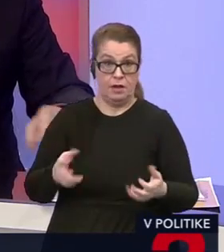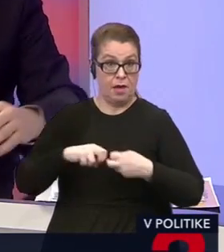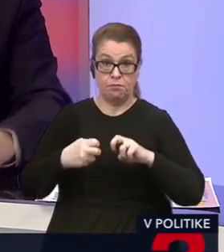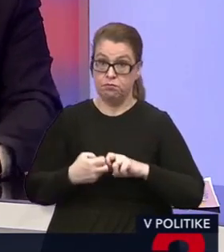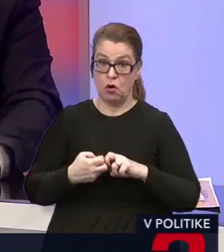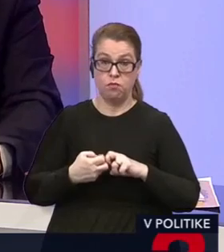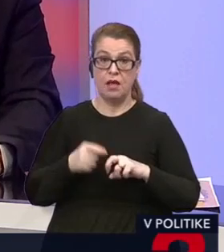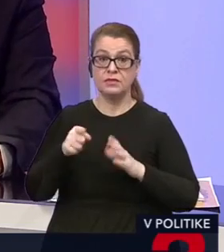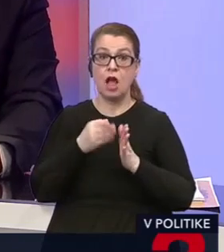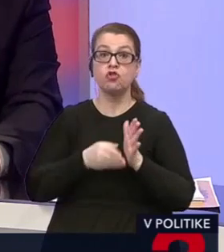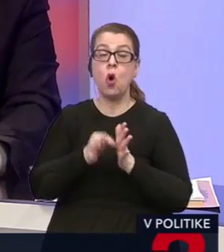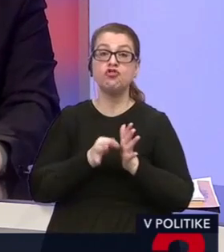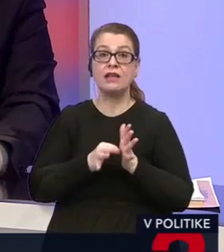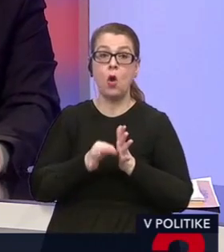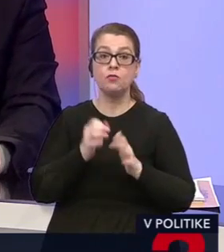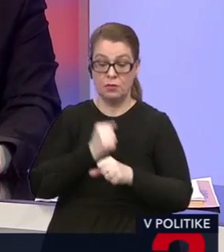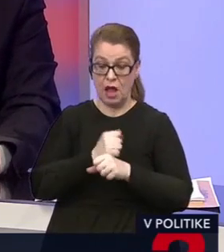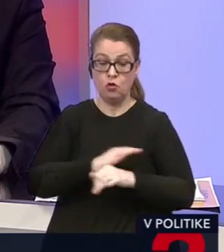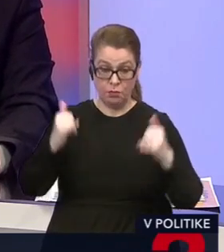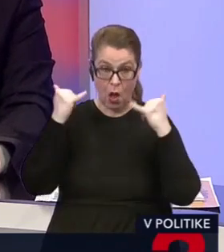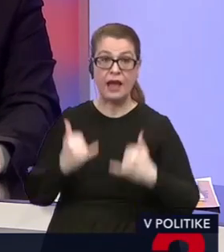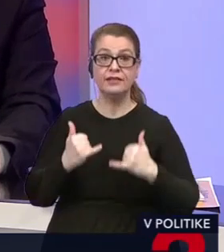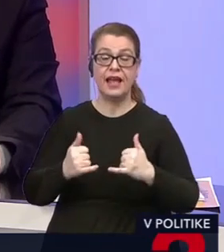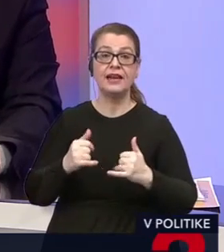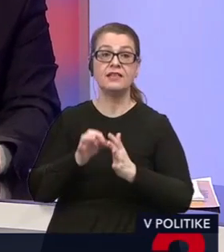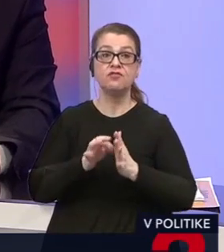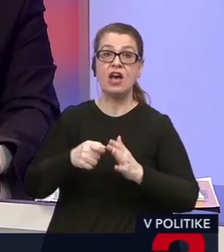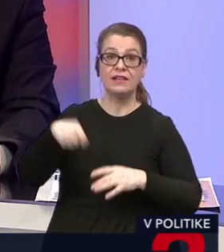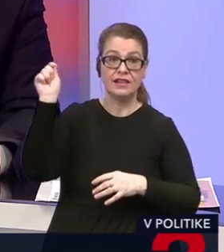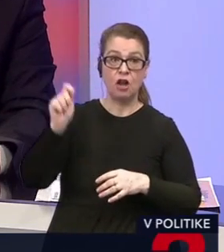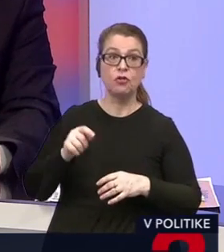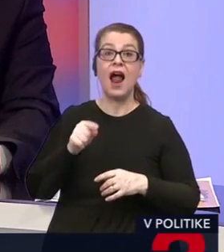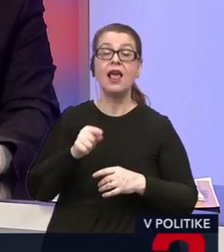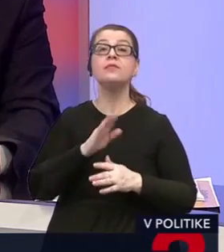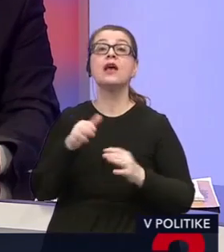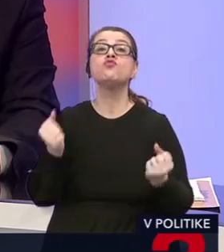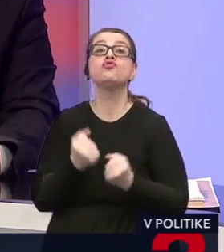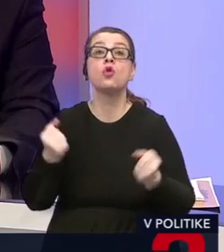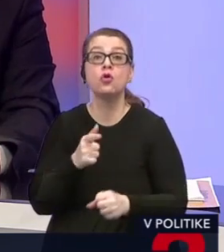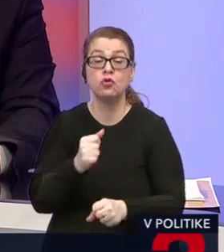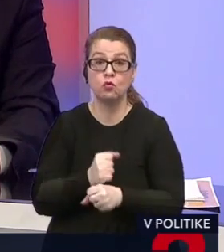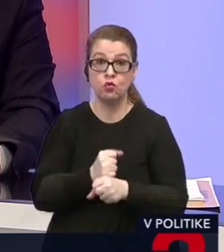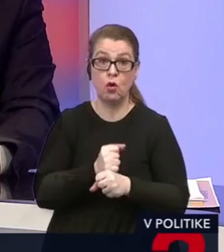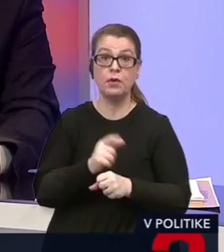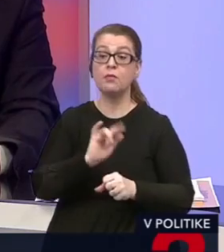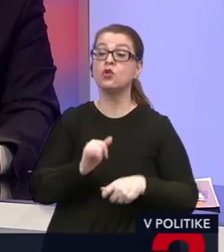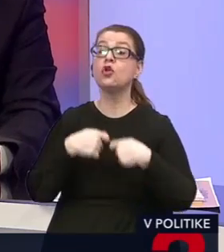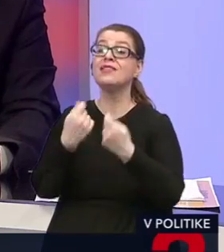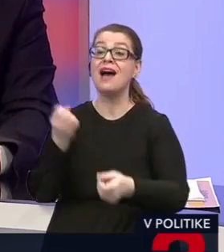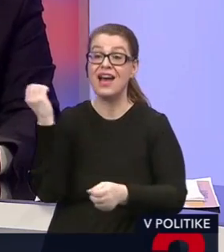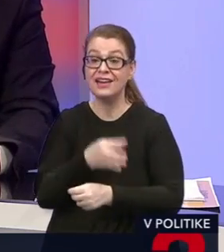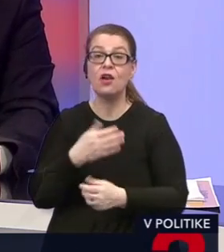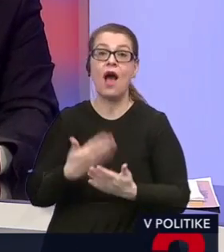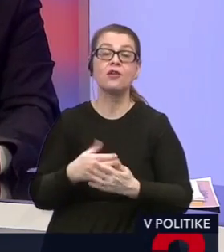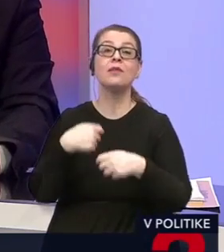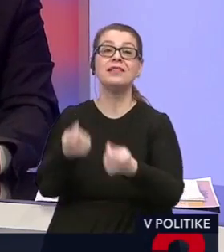dočasné obdobie sa to urobil aj teraz, v čase zdražovania, ale aby sa to urobil čím skôr, lebo kto rýchlo dáva, dvakrát dáva. A nie je